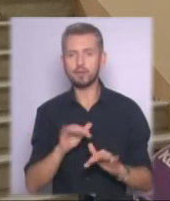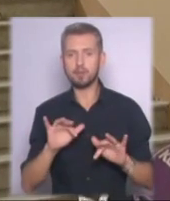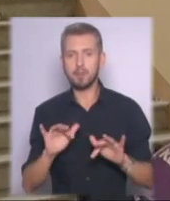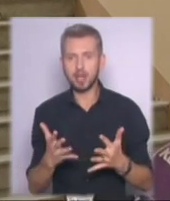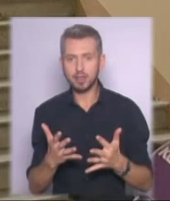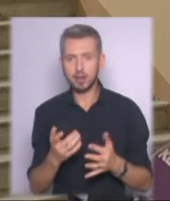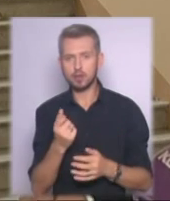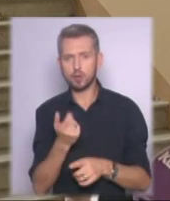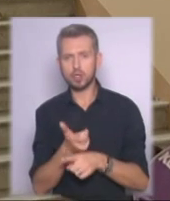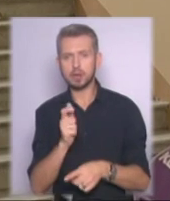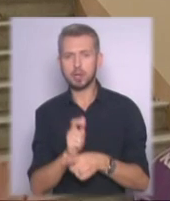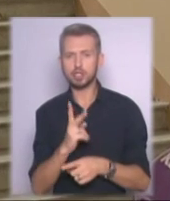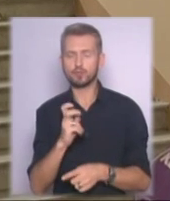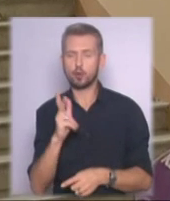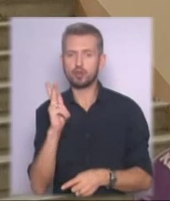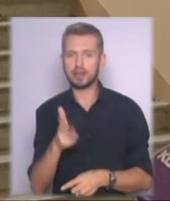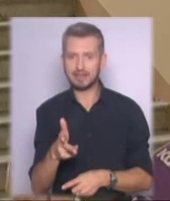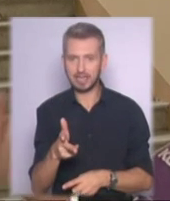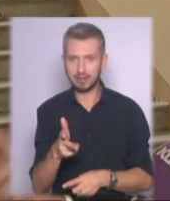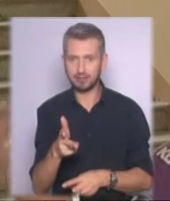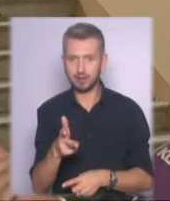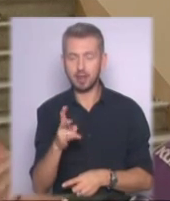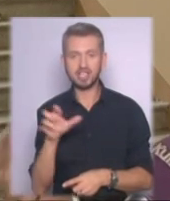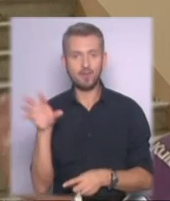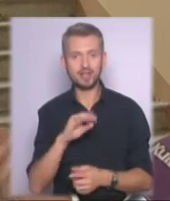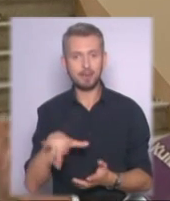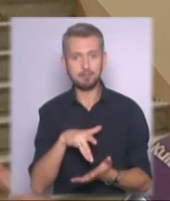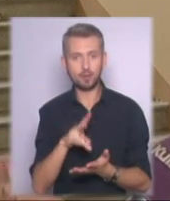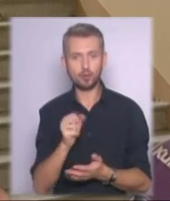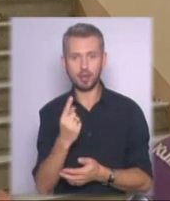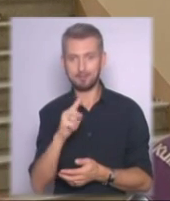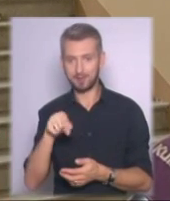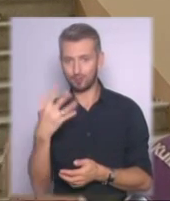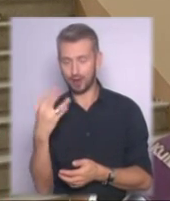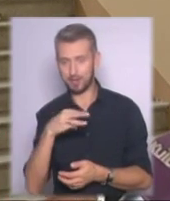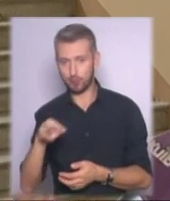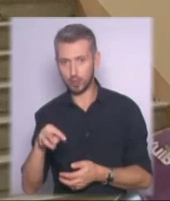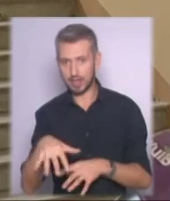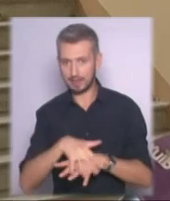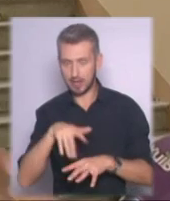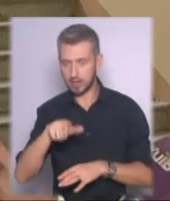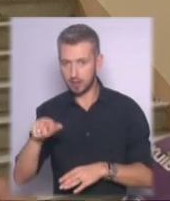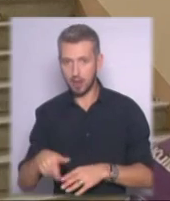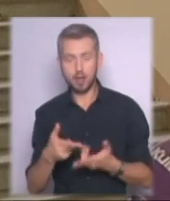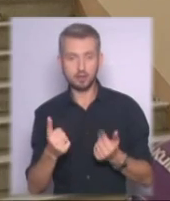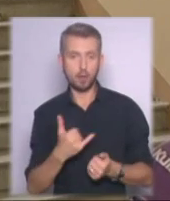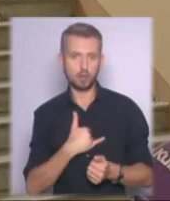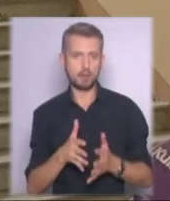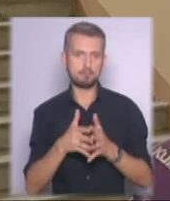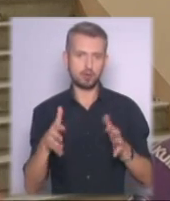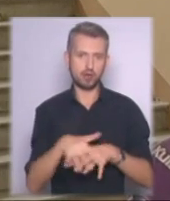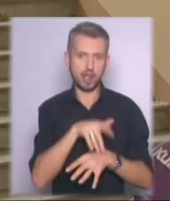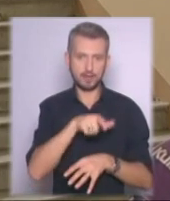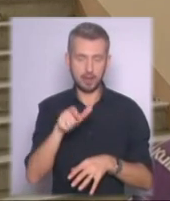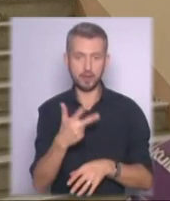трохи більше 230 на все місто, на півтора мільйона населення. Так, в нас більше населення, 3